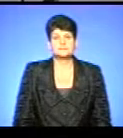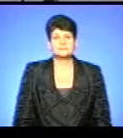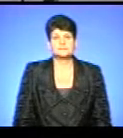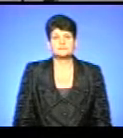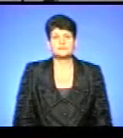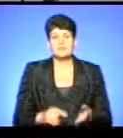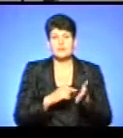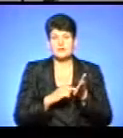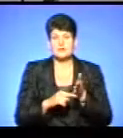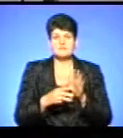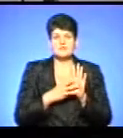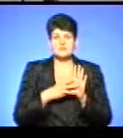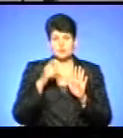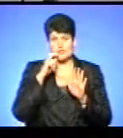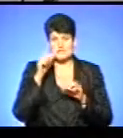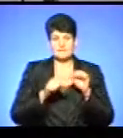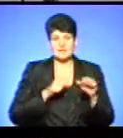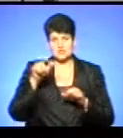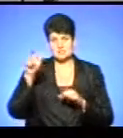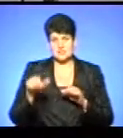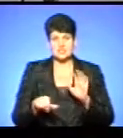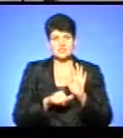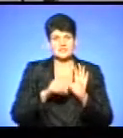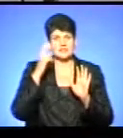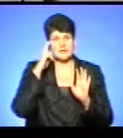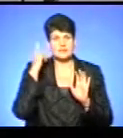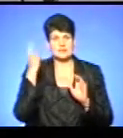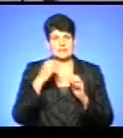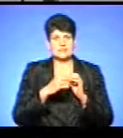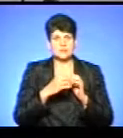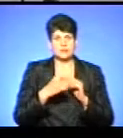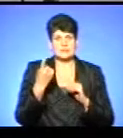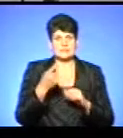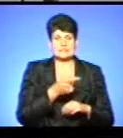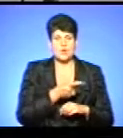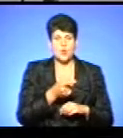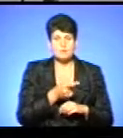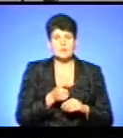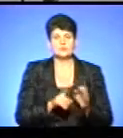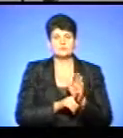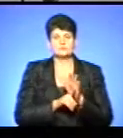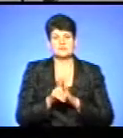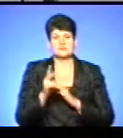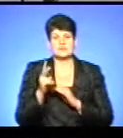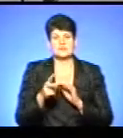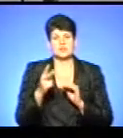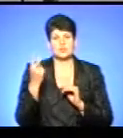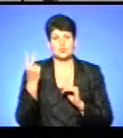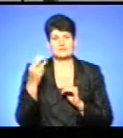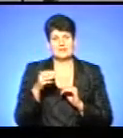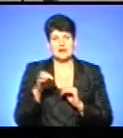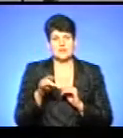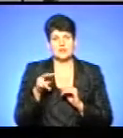Зазначу, вісім українських велосипедистів, шість із Києва, один з Херсона, один з Тернополя, стартували 22 травня в Лос